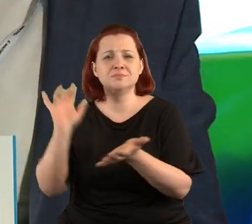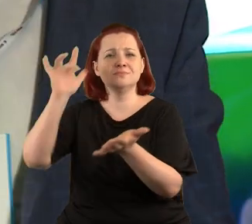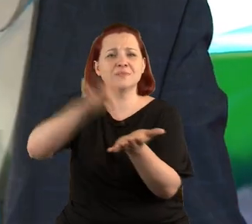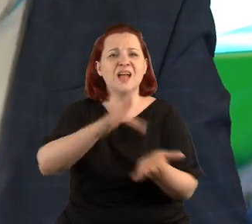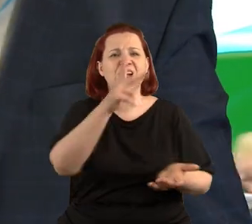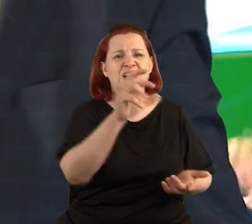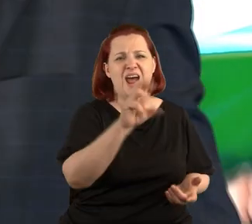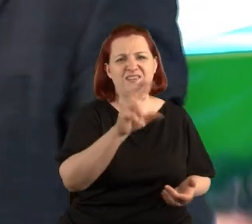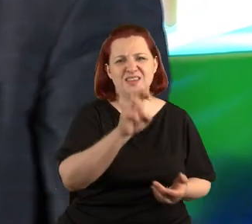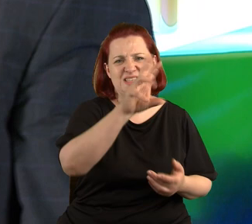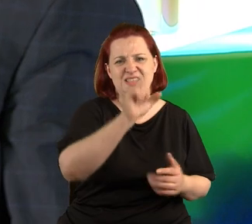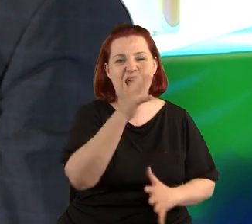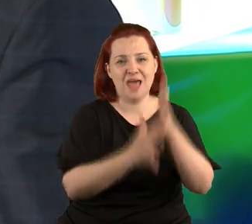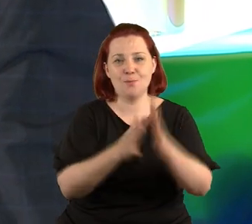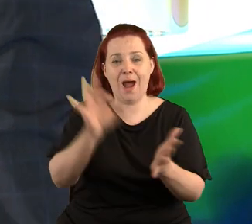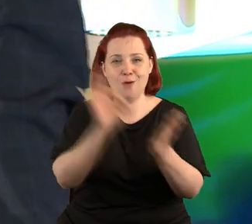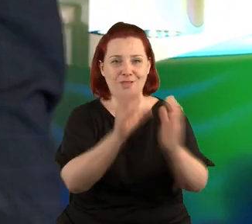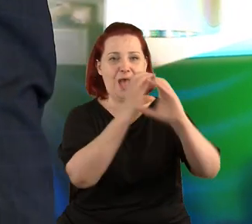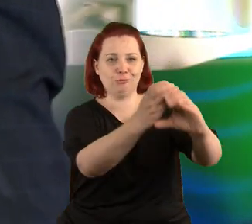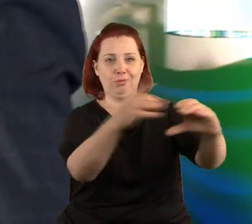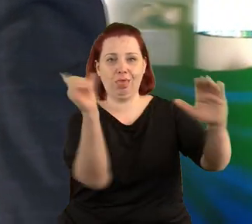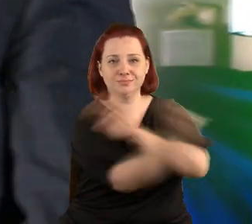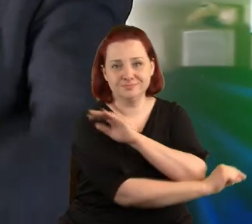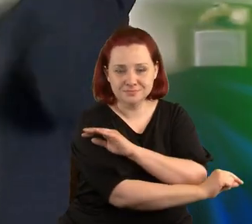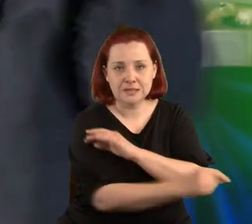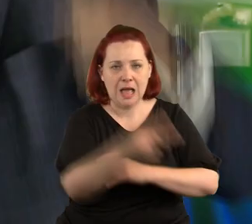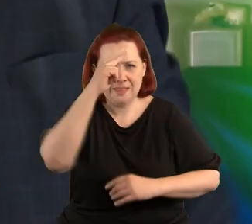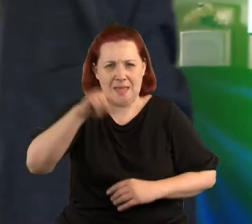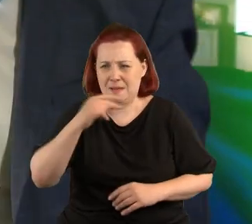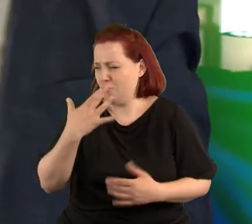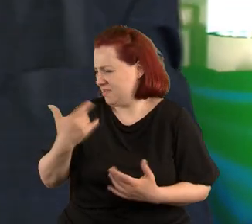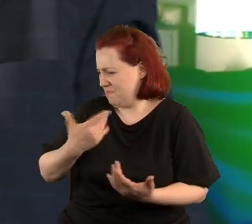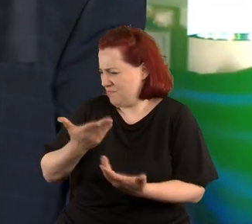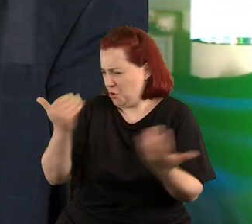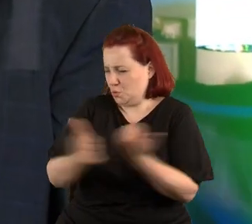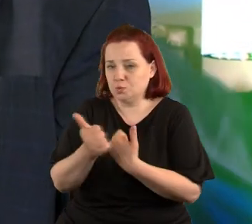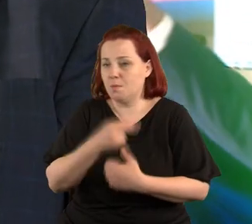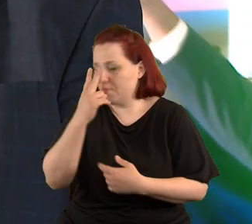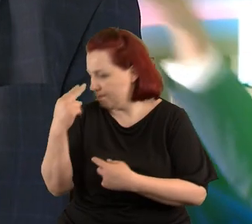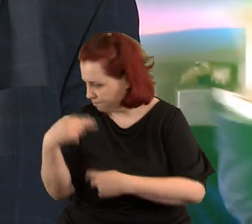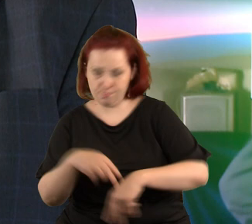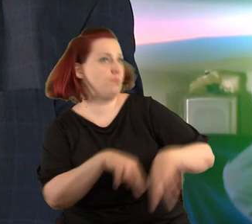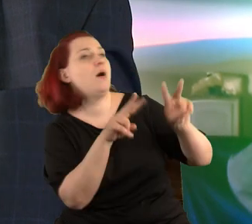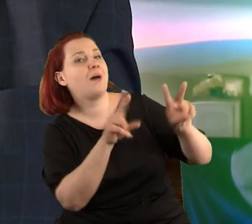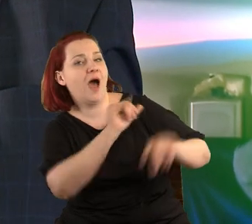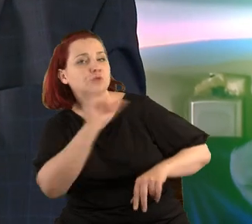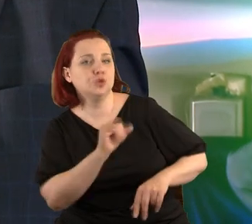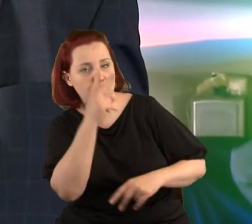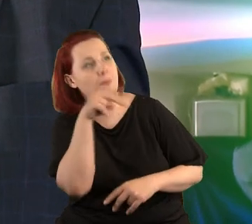lasowej zimą, bo nam PKS uciekł. I tato mówi, nie wiem, co mu się trafiło. Popatrz, Andrzej,